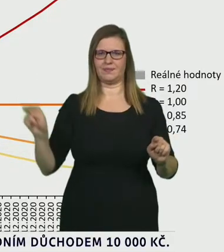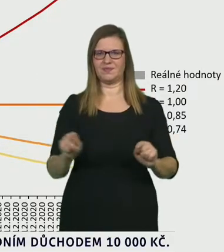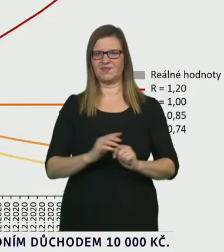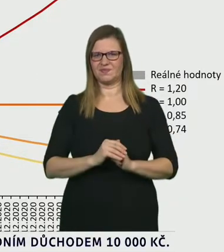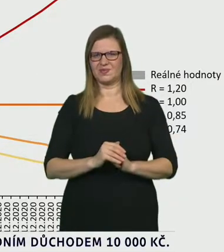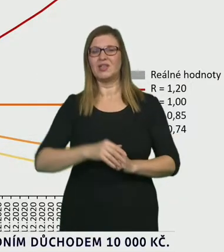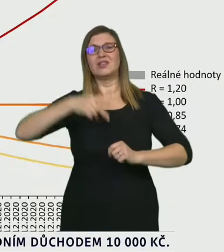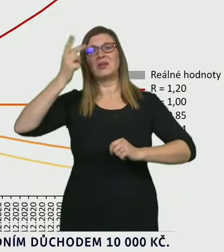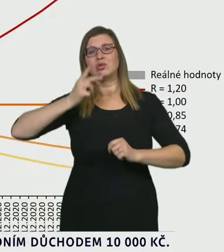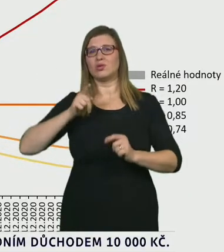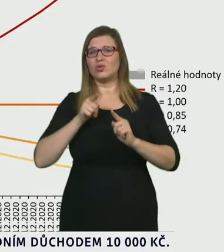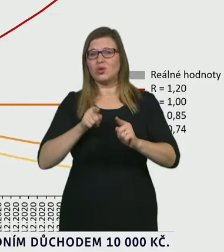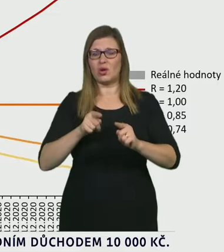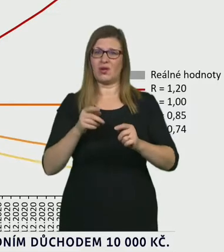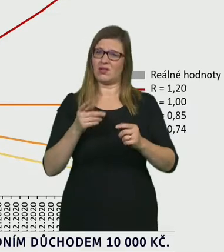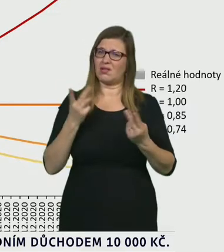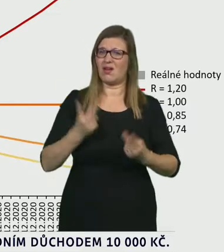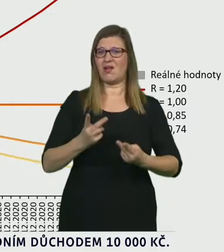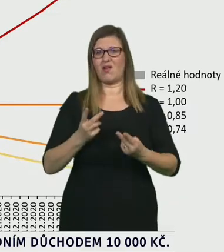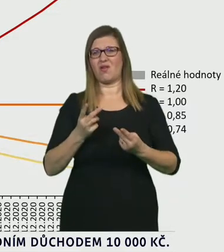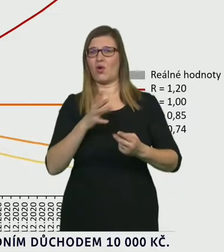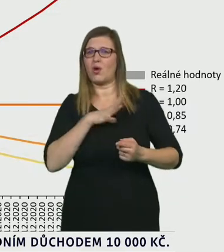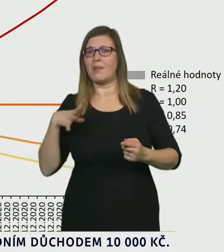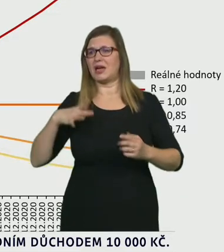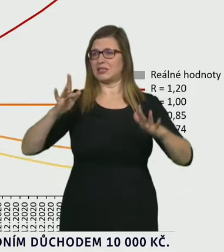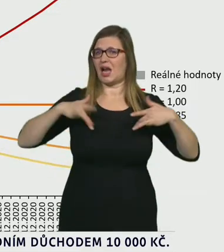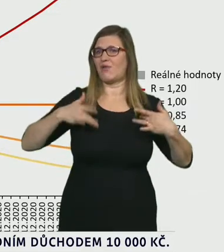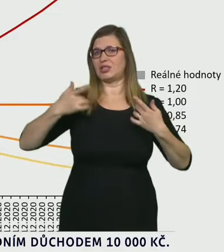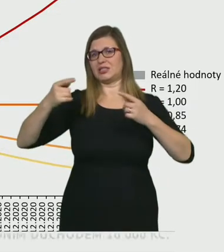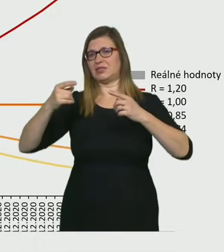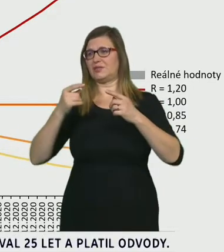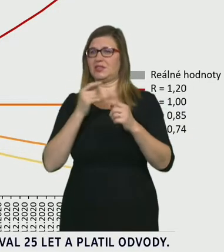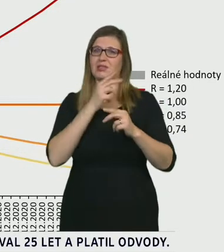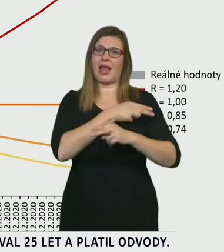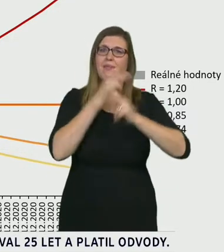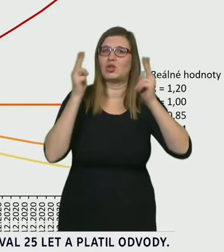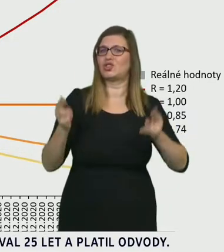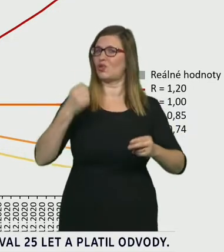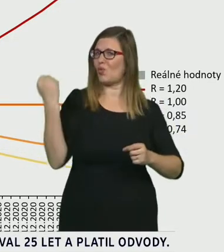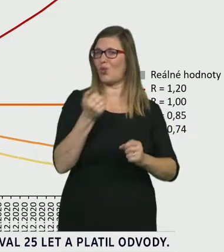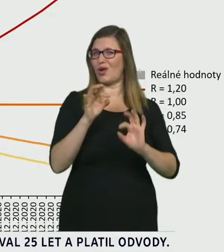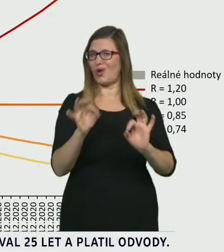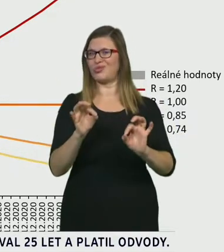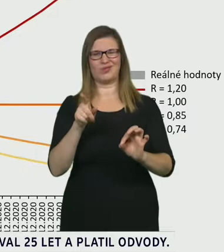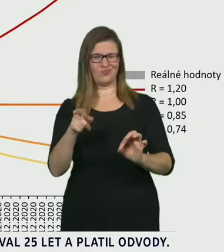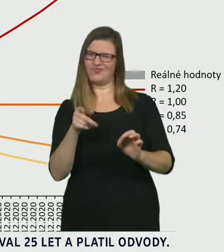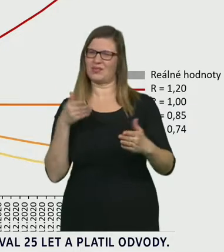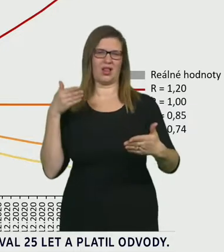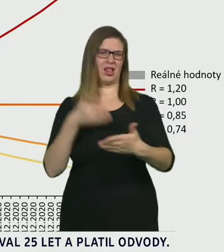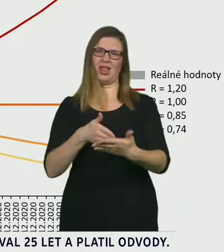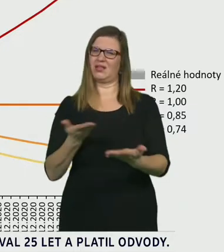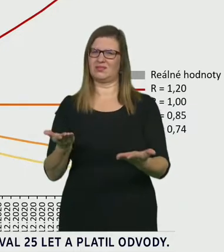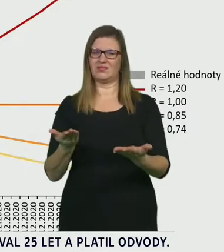elektivní zdravotní péče. Nedej bože, aby to začalo narůstat. To znáte, pokles se jednoznačně zastavil a